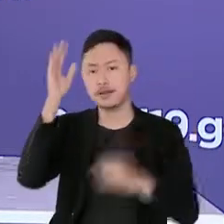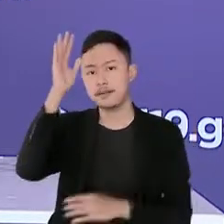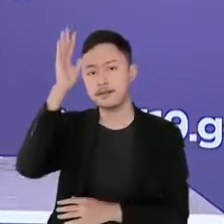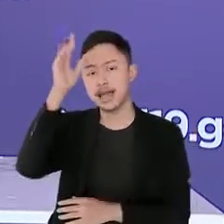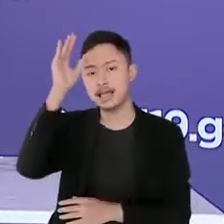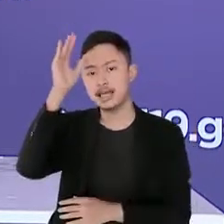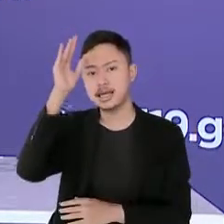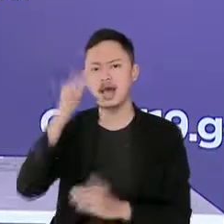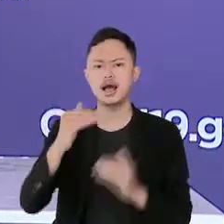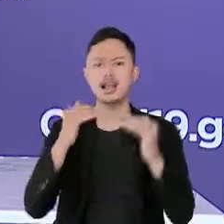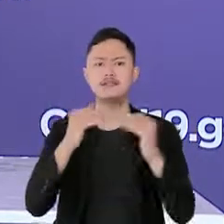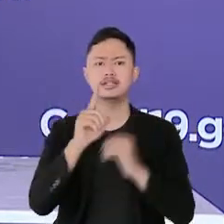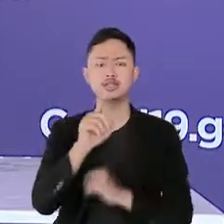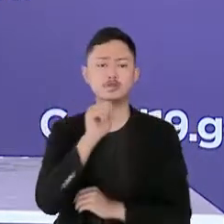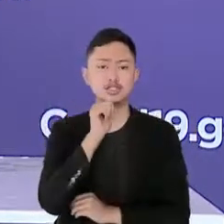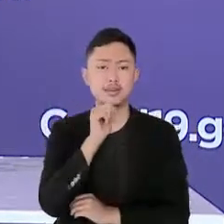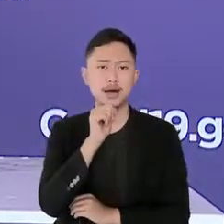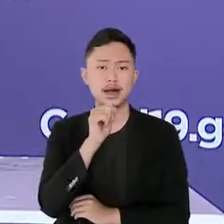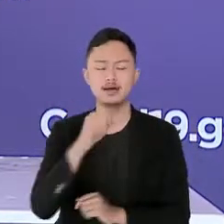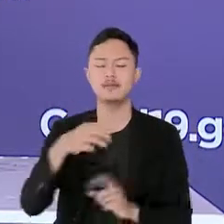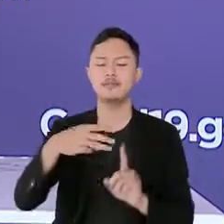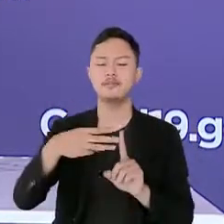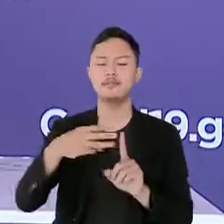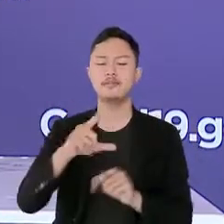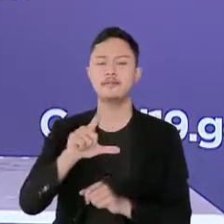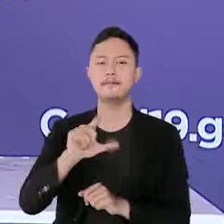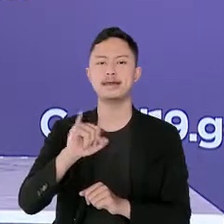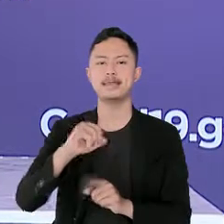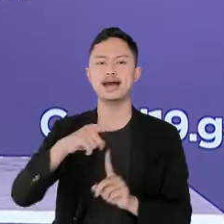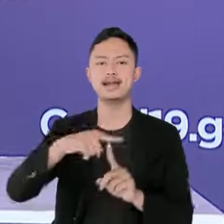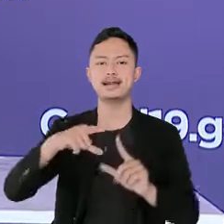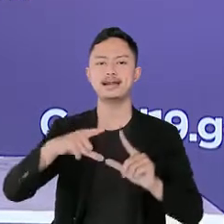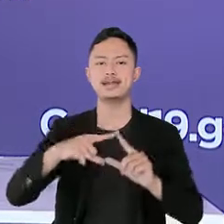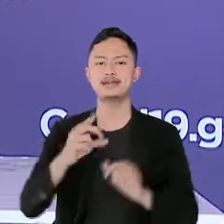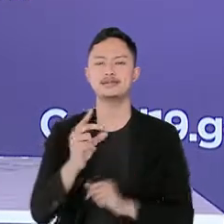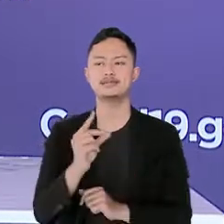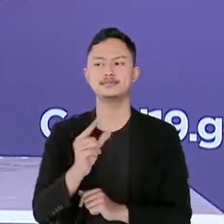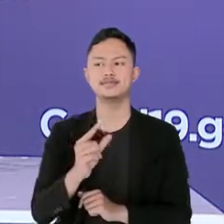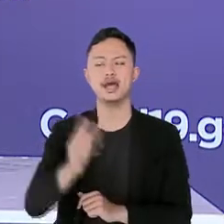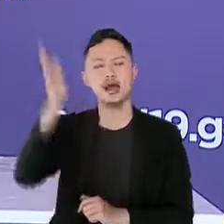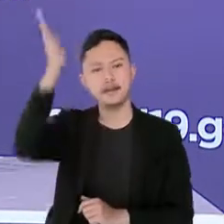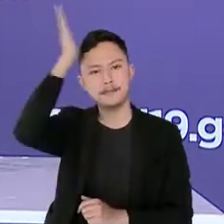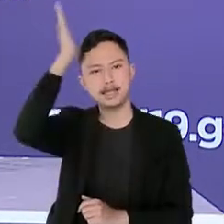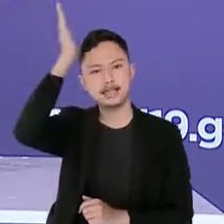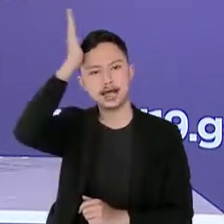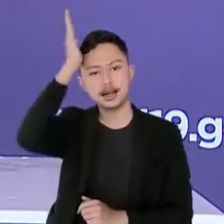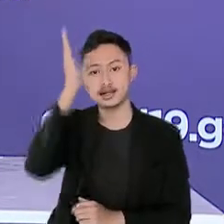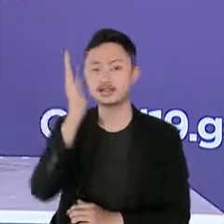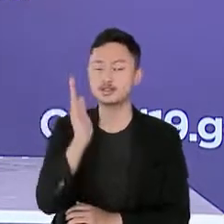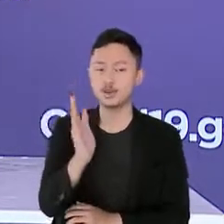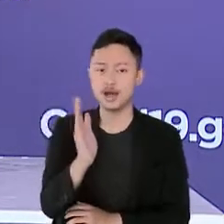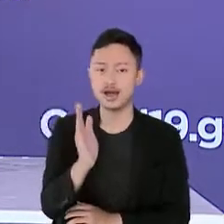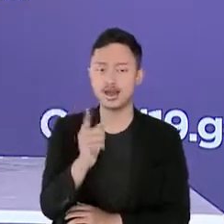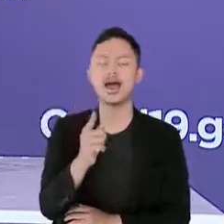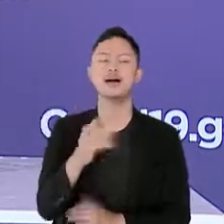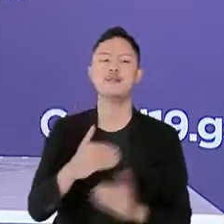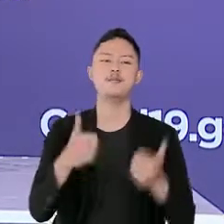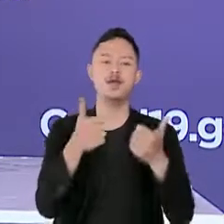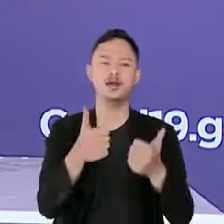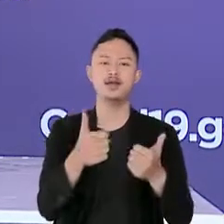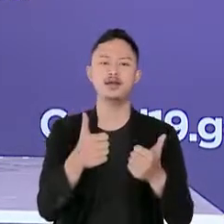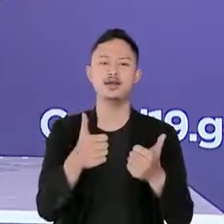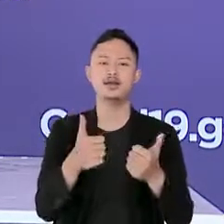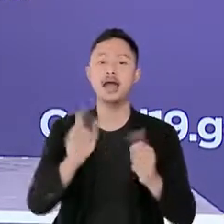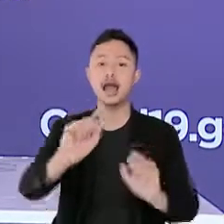yaitu kabupaten Blitar prinsipnya level 1 dalam assessment leveling dan zona hijau